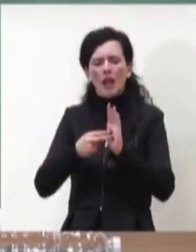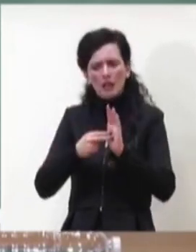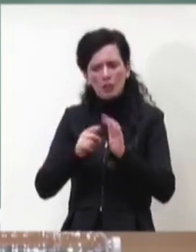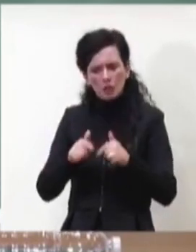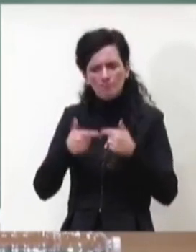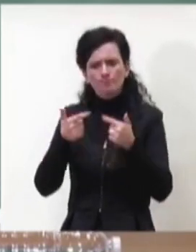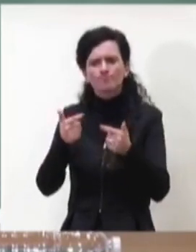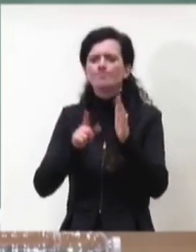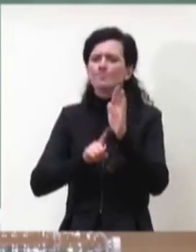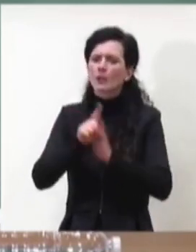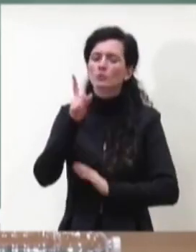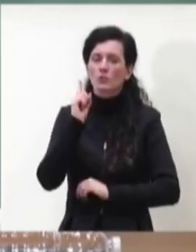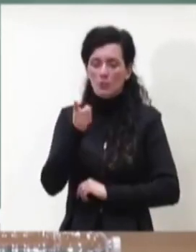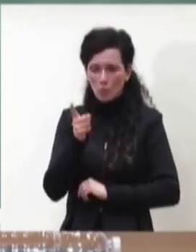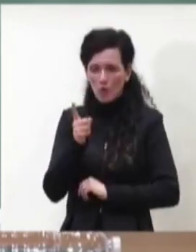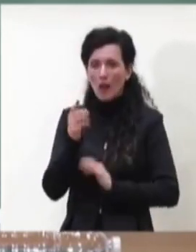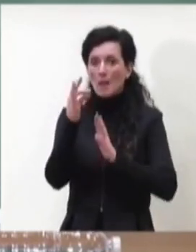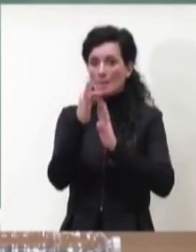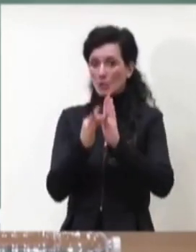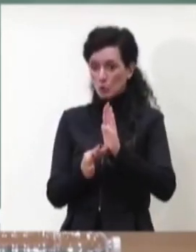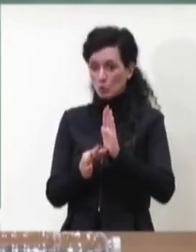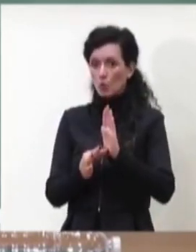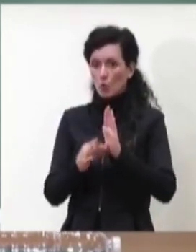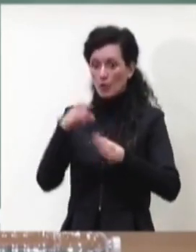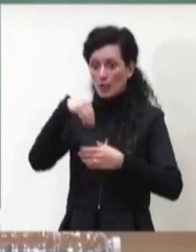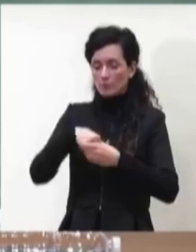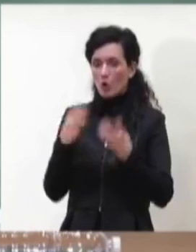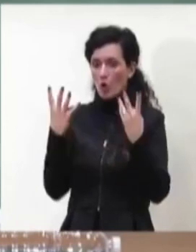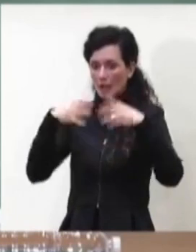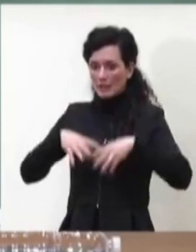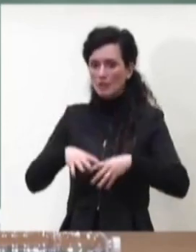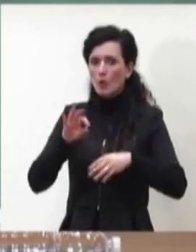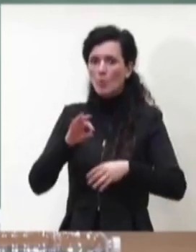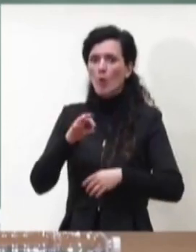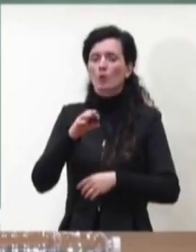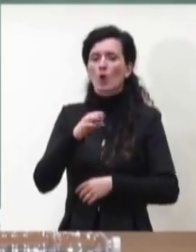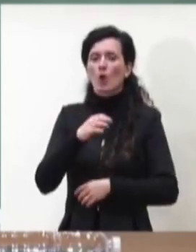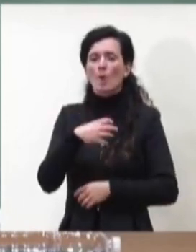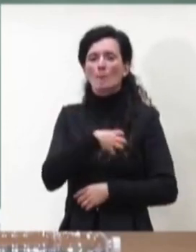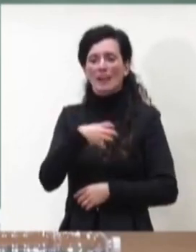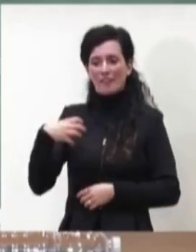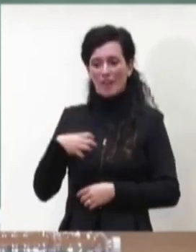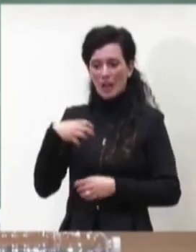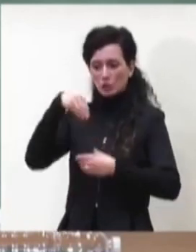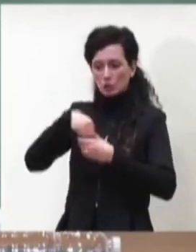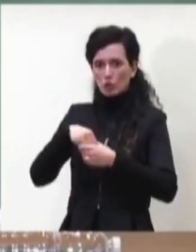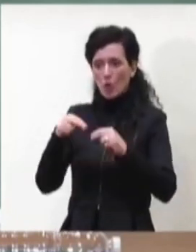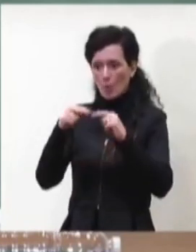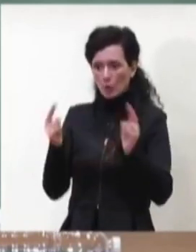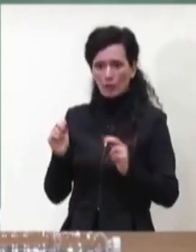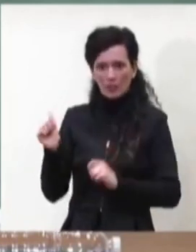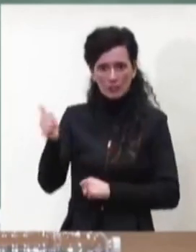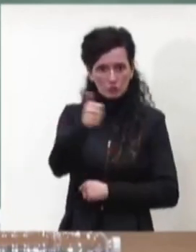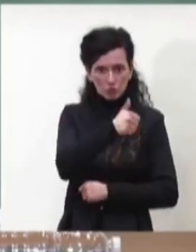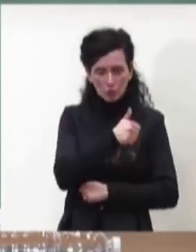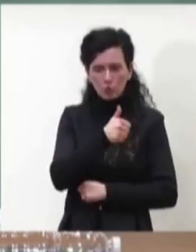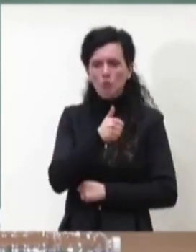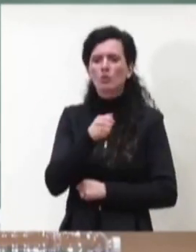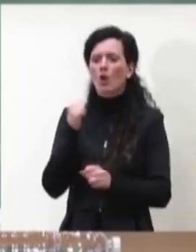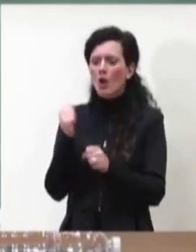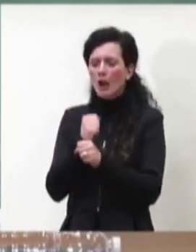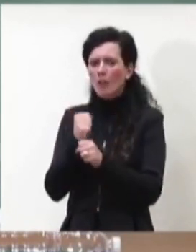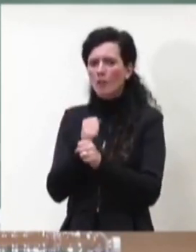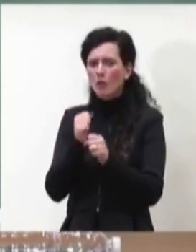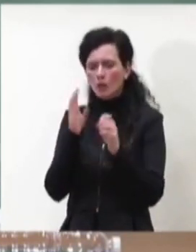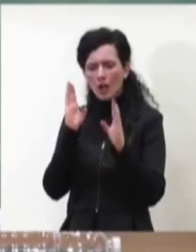anche delle misure organizzative coordinate dai prefetti delle singole province per poter lavorare sulla fase periscolastica